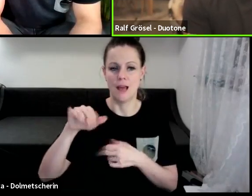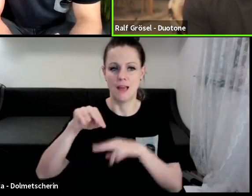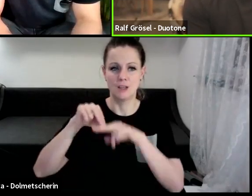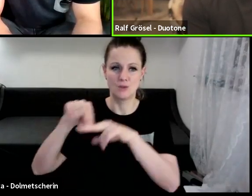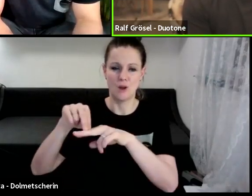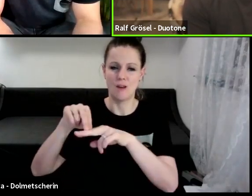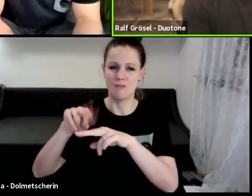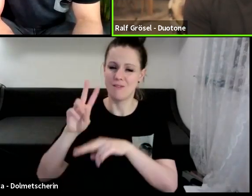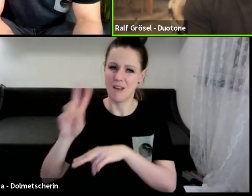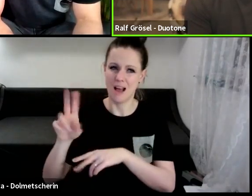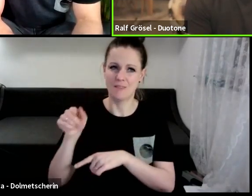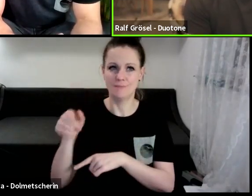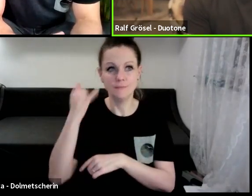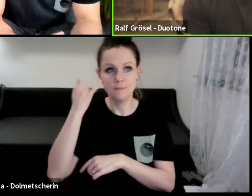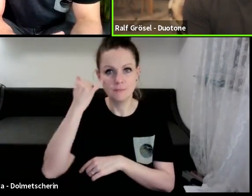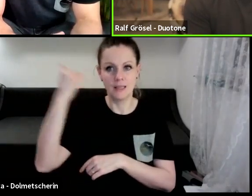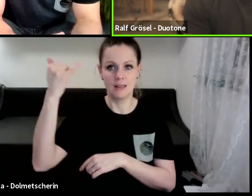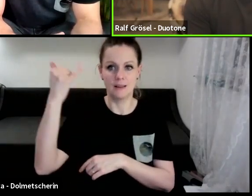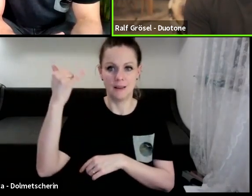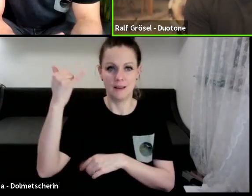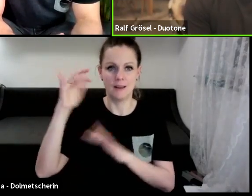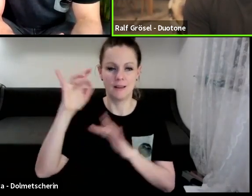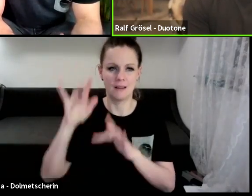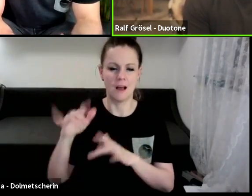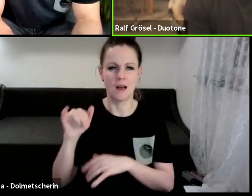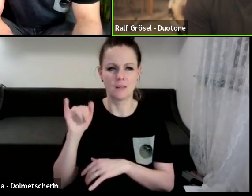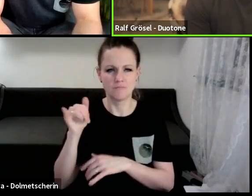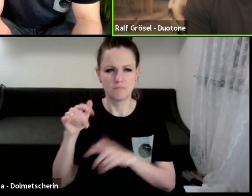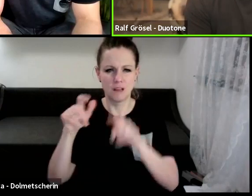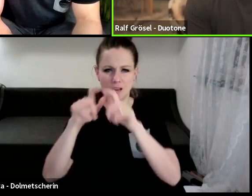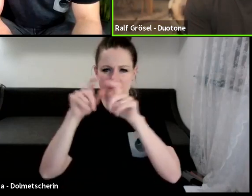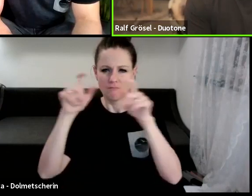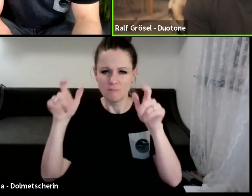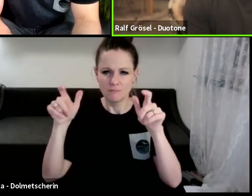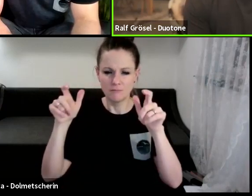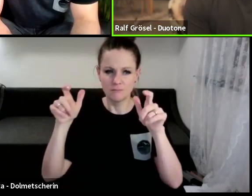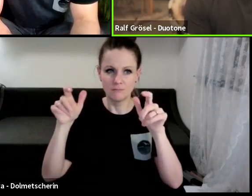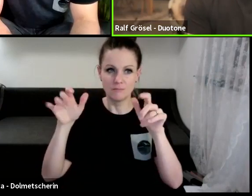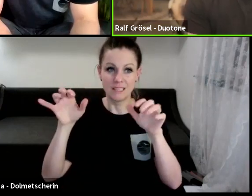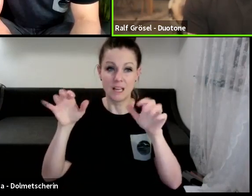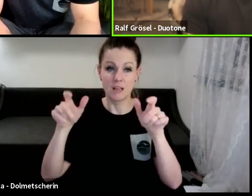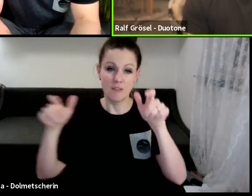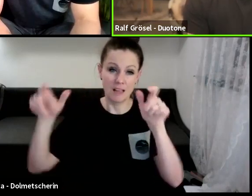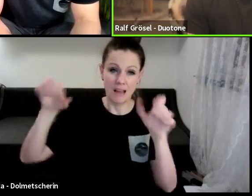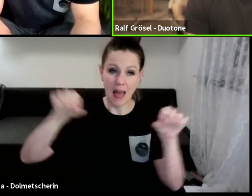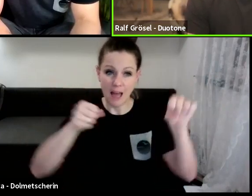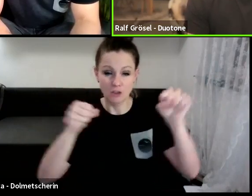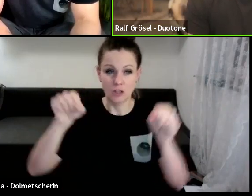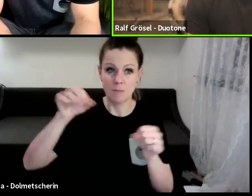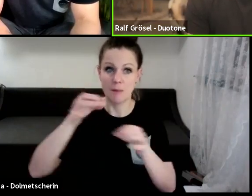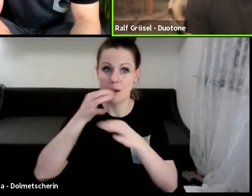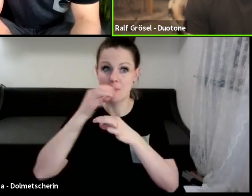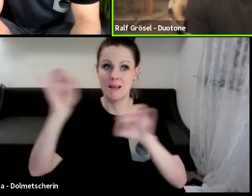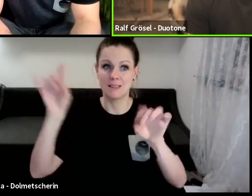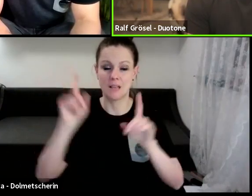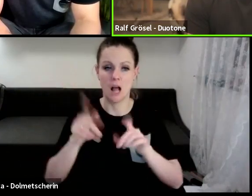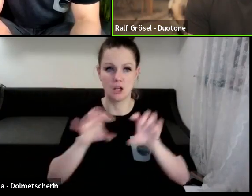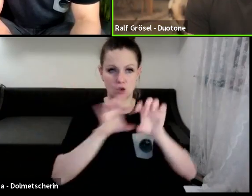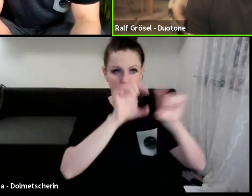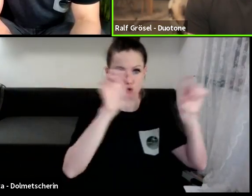hatte ich die Idee im Kopf, Mann, so ein Gleitschirm muss viel, viel besser sein als ein Tubefighter. Als ich dann aber das Ganze validiert habe,